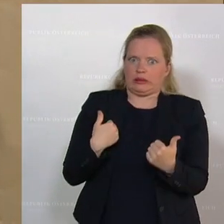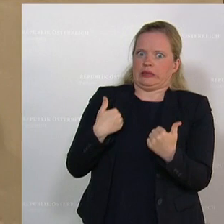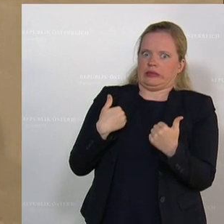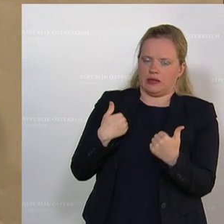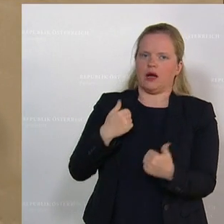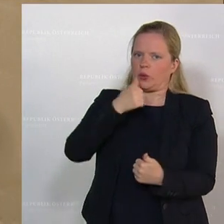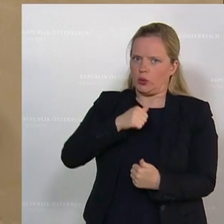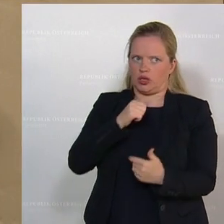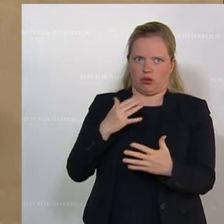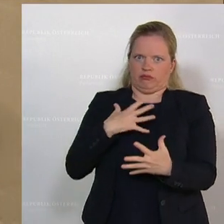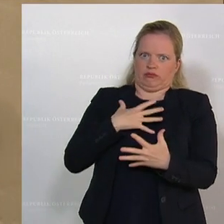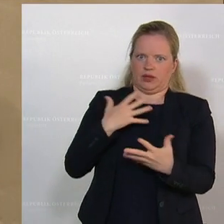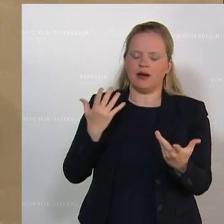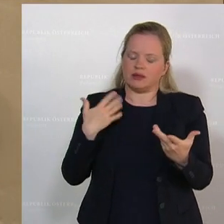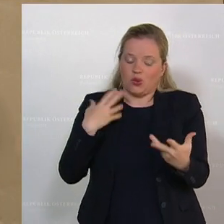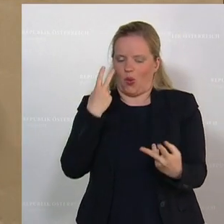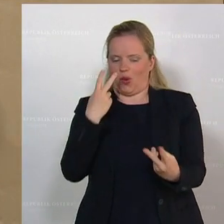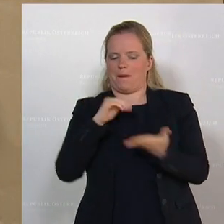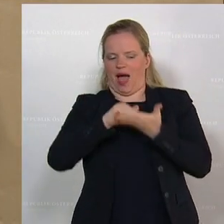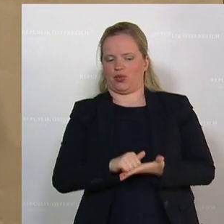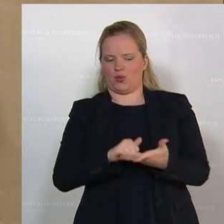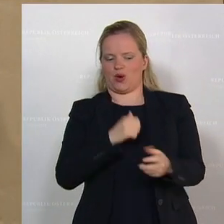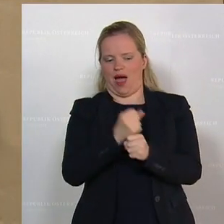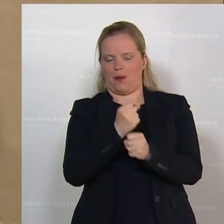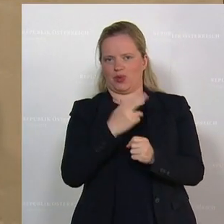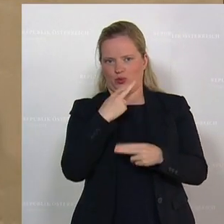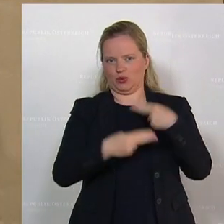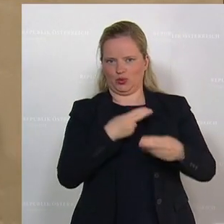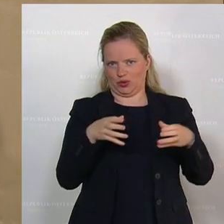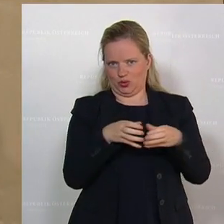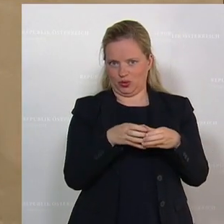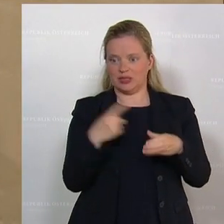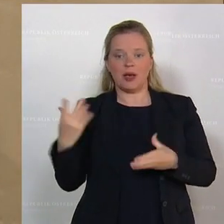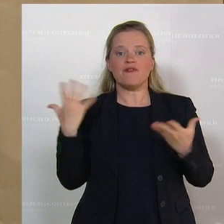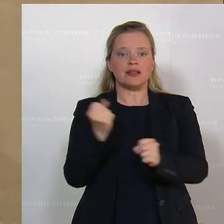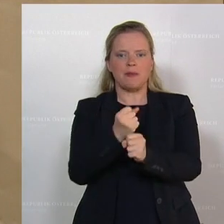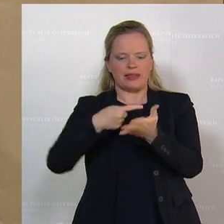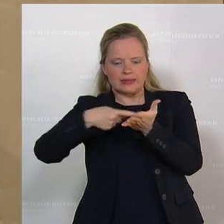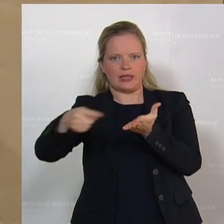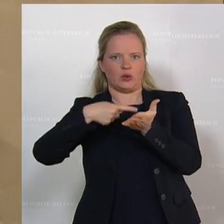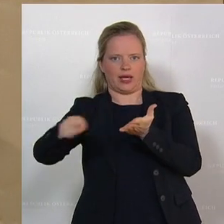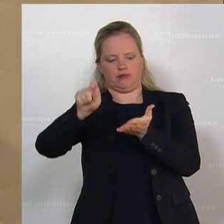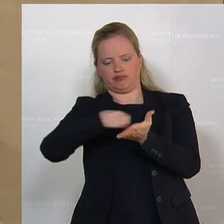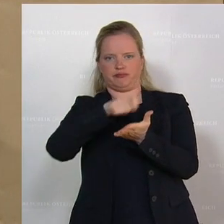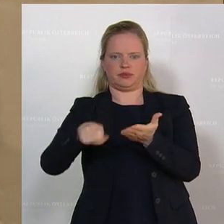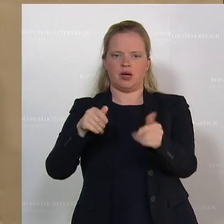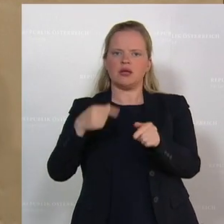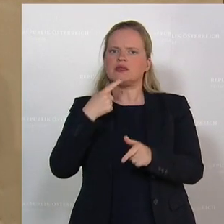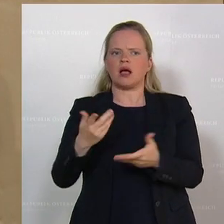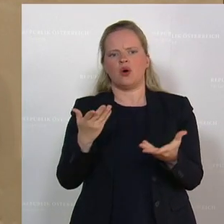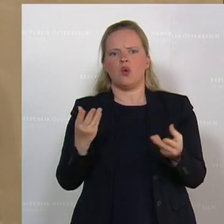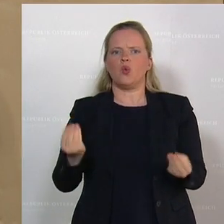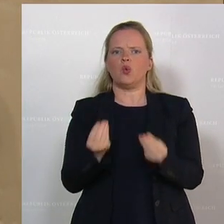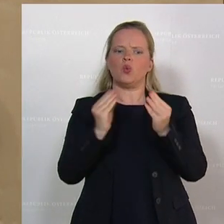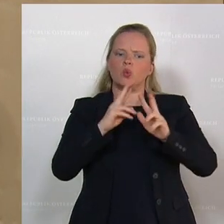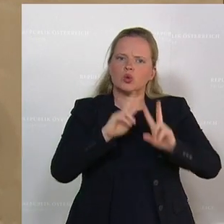Zumindest ist das mein Eindruck Ihrer Arbeit im Untersuchungsausschuss. Was haben Sie gemacht? Sie haben zensuriert den Untersuchungsgegenstand und haben mehr oder weniger gesagt,